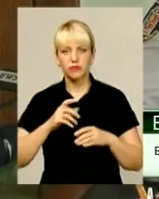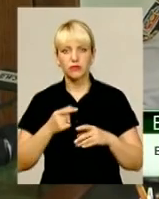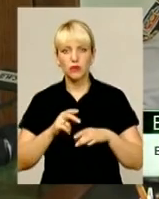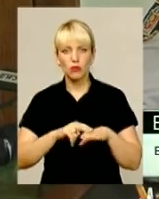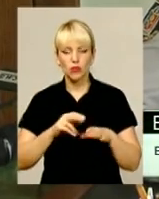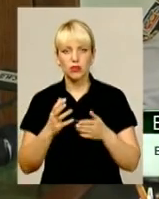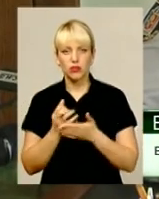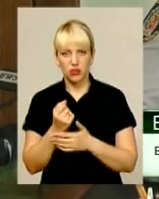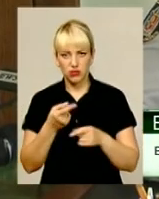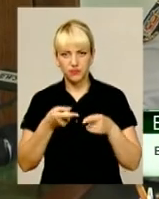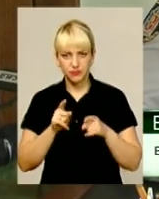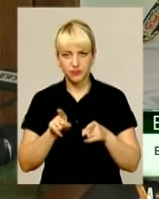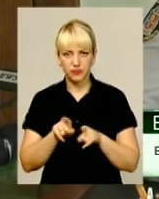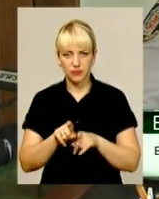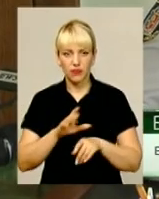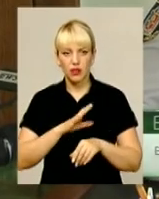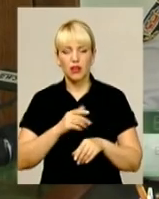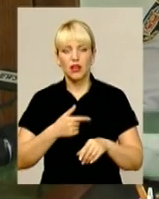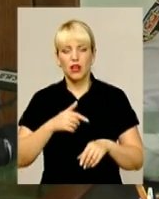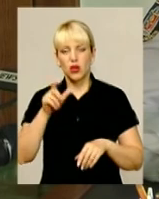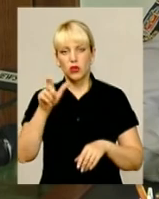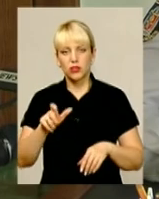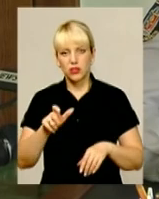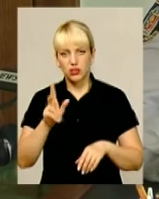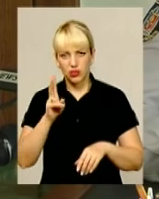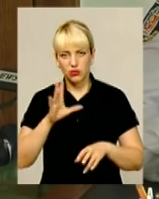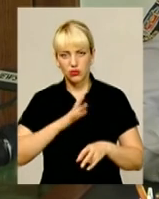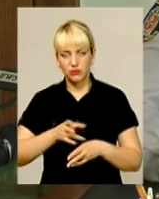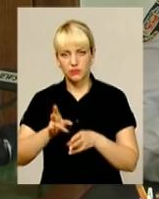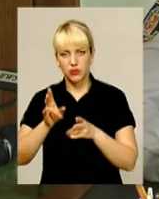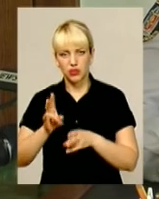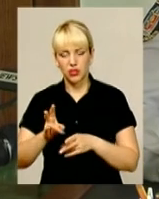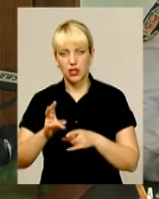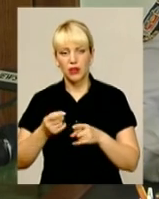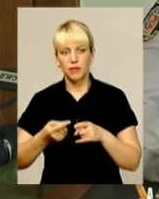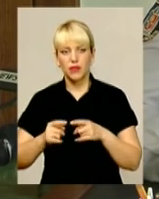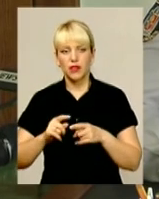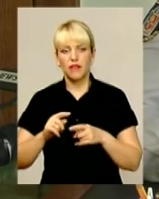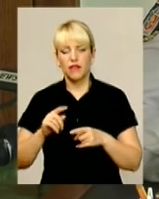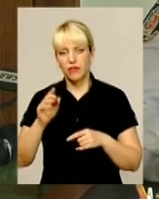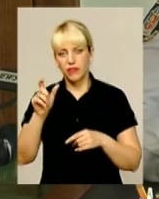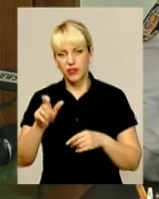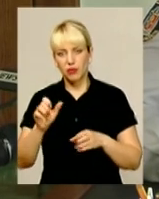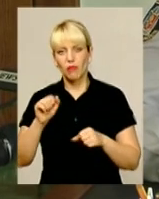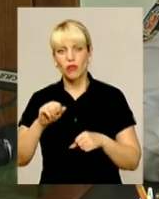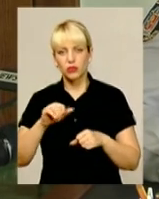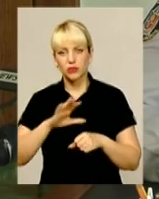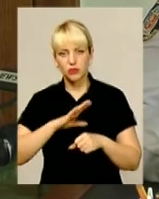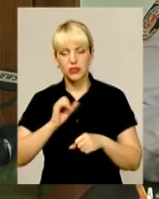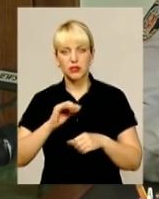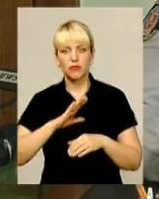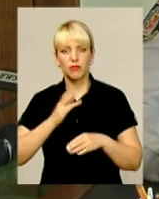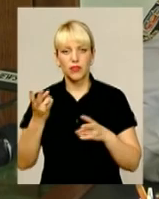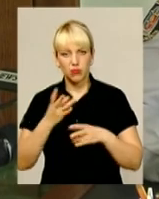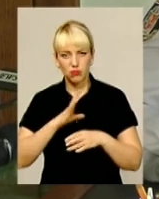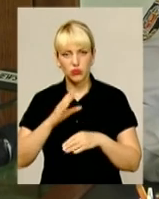тілесних ушкоджень, вимагань, він заслуговував, можливо, на якесь покарання,